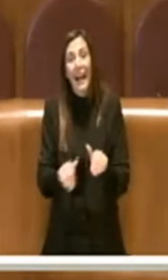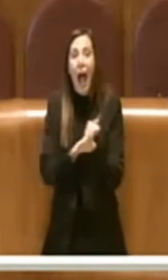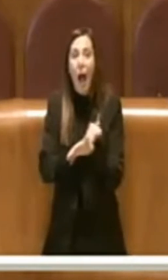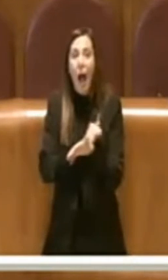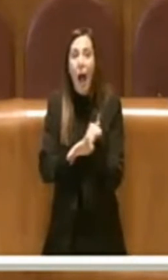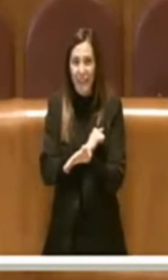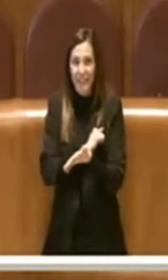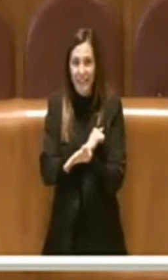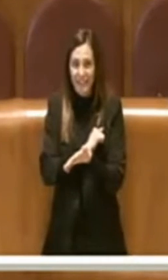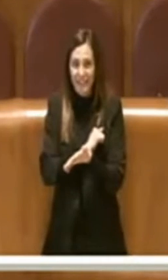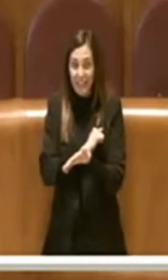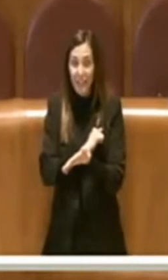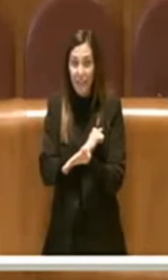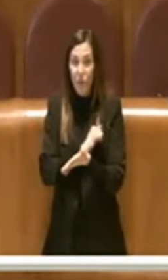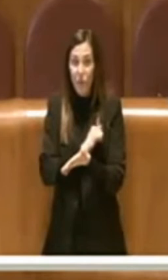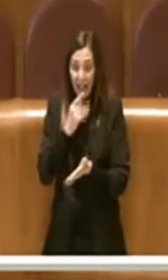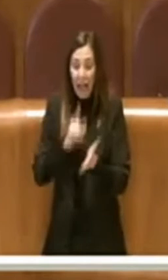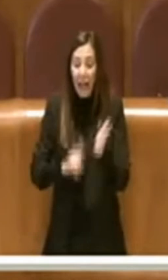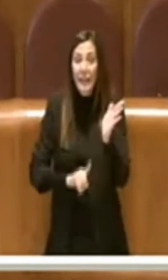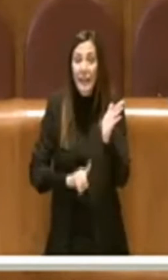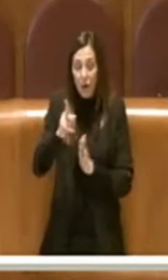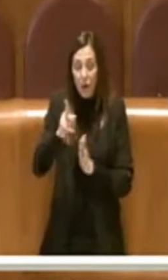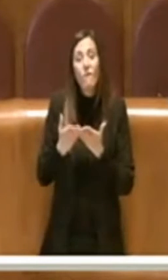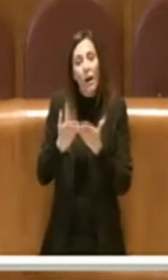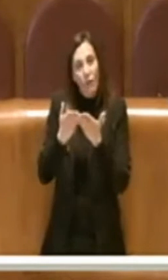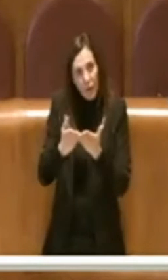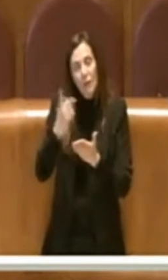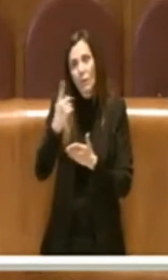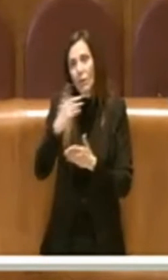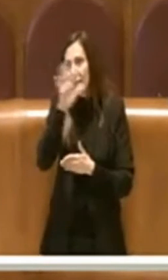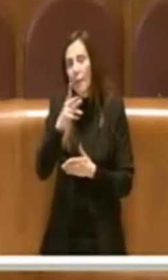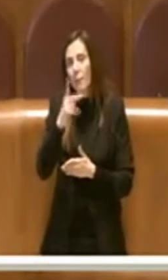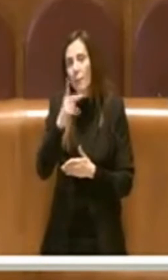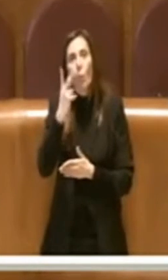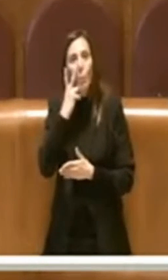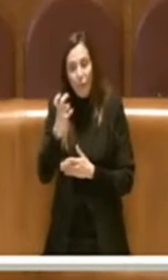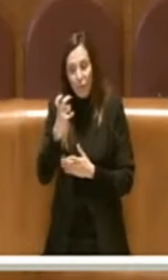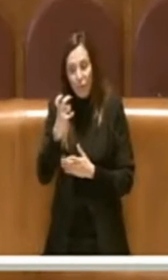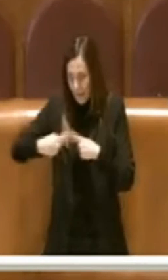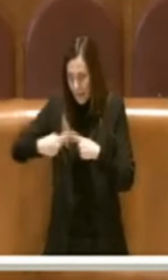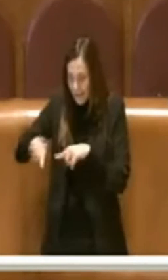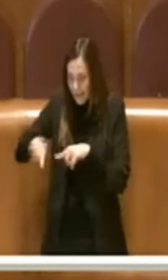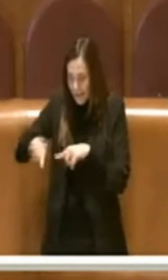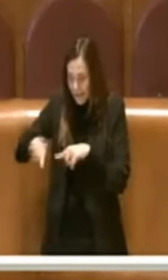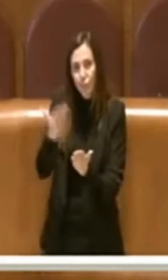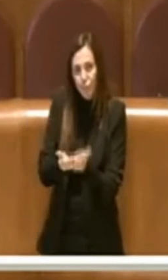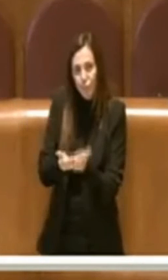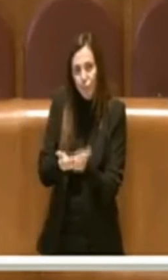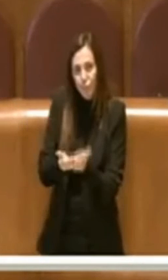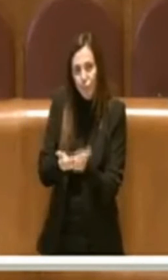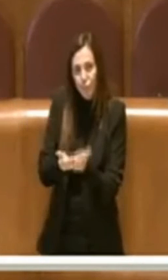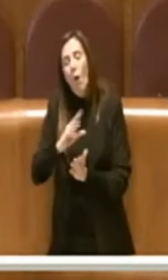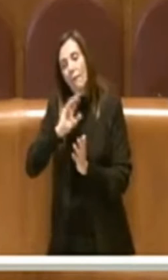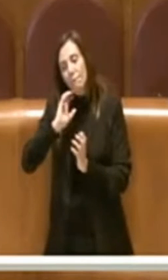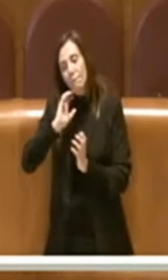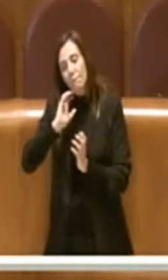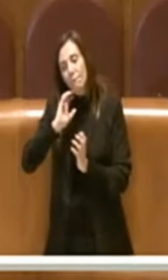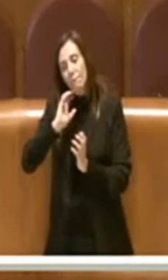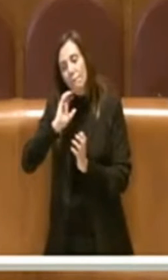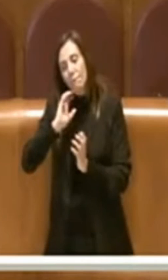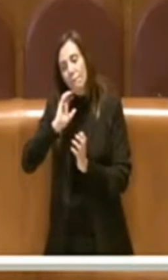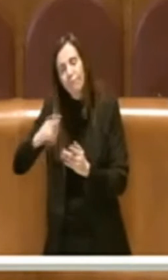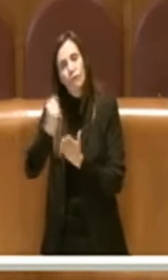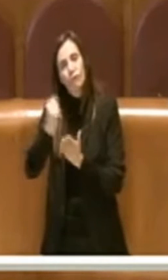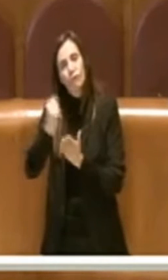qualora quindi il risultato sia favorevole all'abrogazione di un provvedimento dell'assemblea capitolina o di singole disposizioni di essa